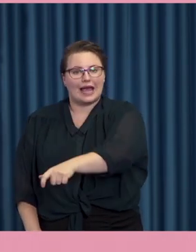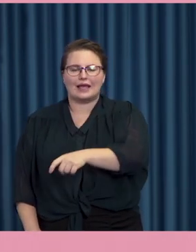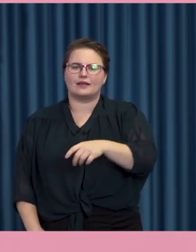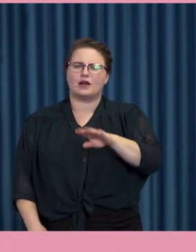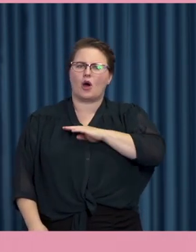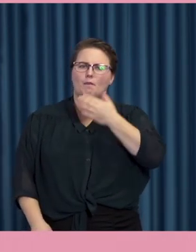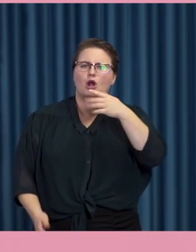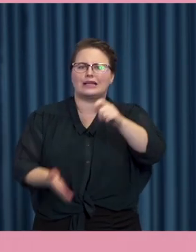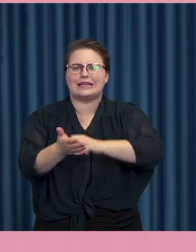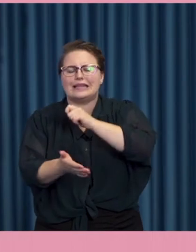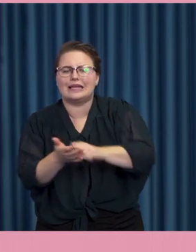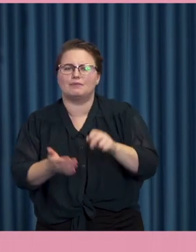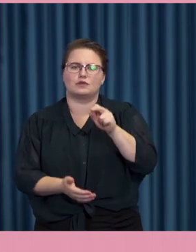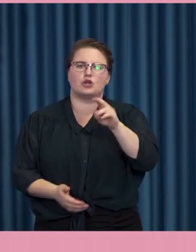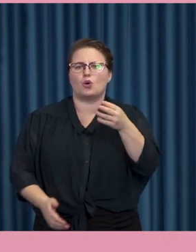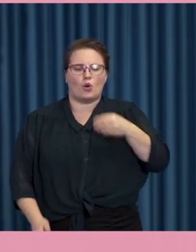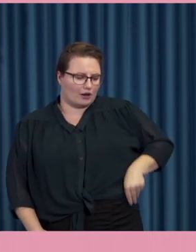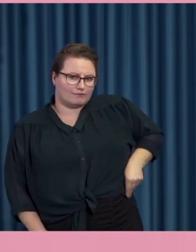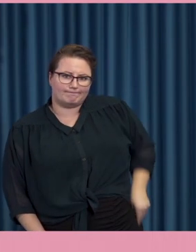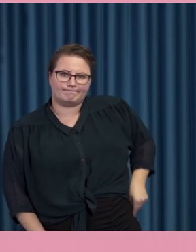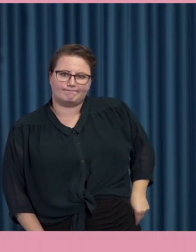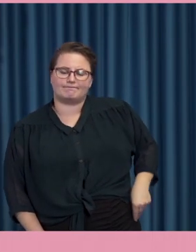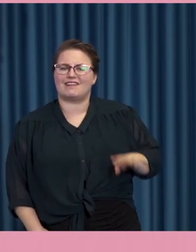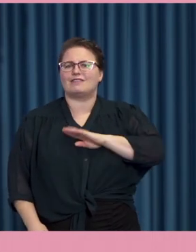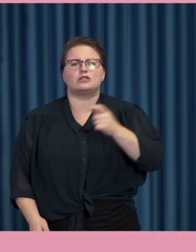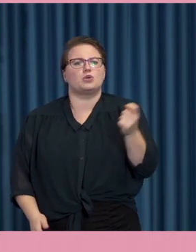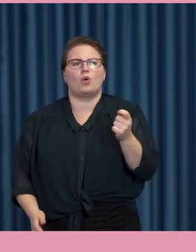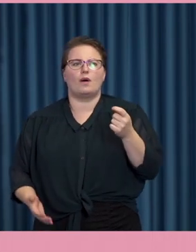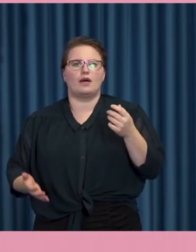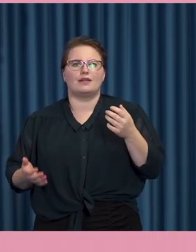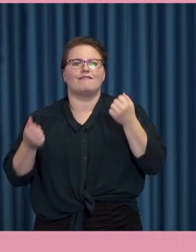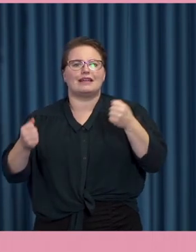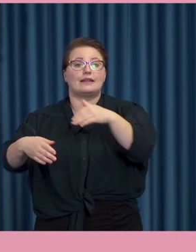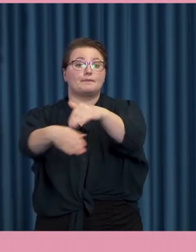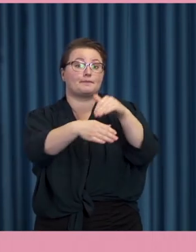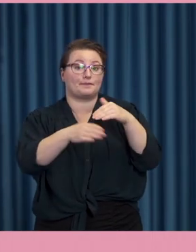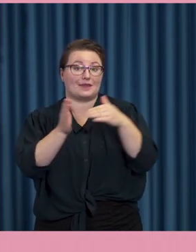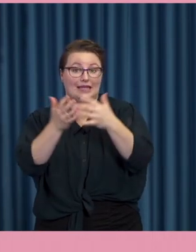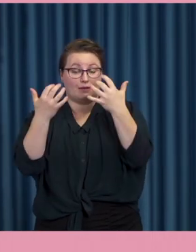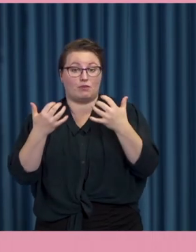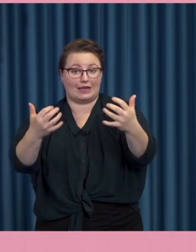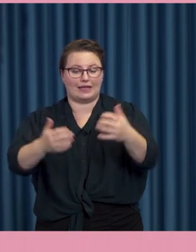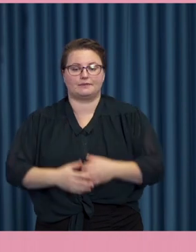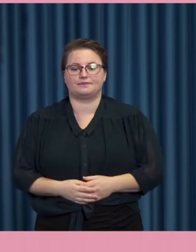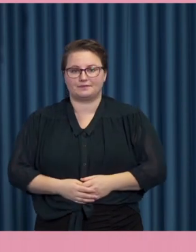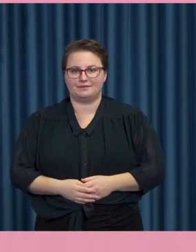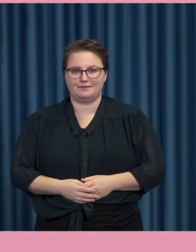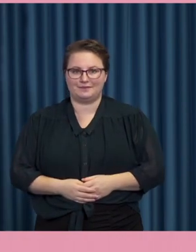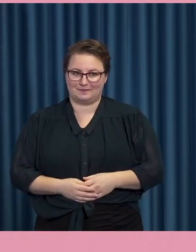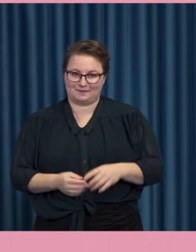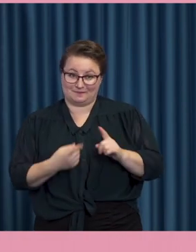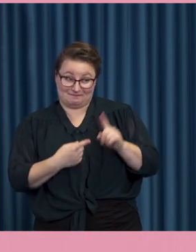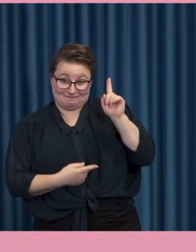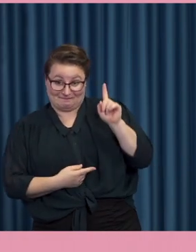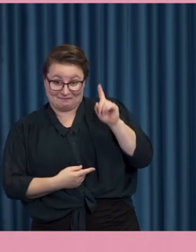ha med i det här eller hänger i det här? Finns det någonting som är viktigt att liksom skicka med gänget här ute? Dels så har vi ju faktiskt internetstiftet. Det väldigt bra